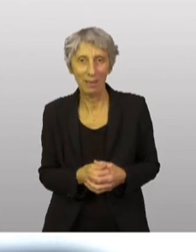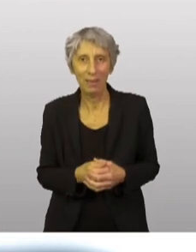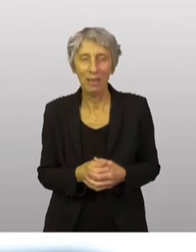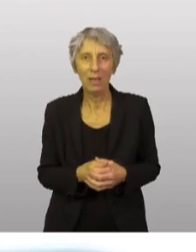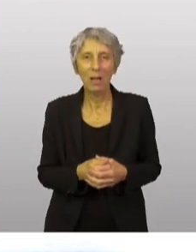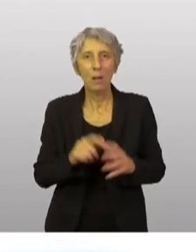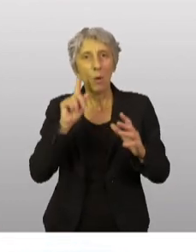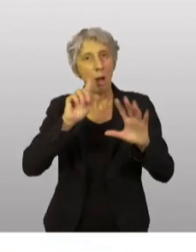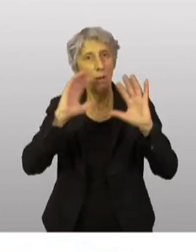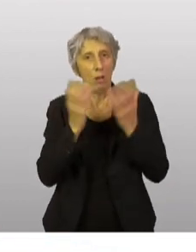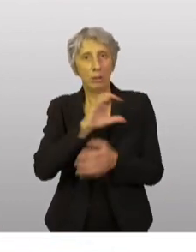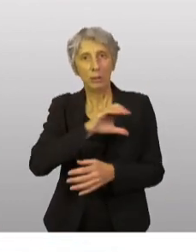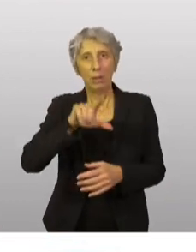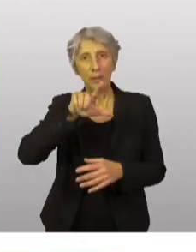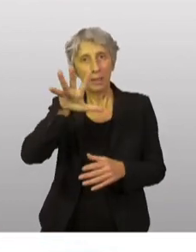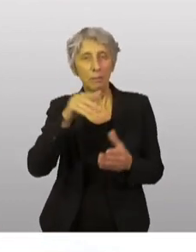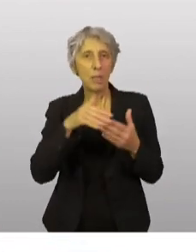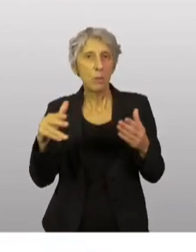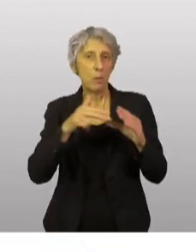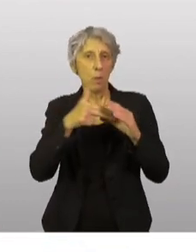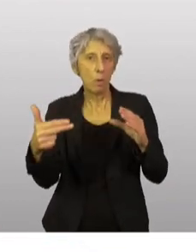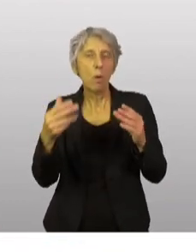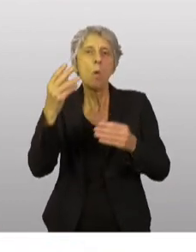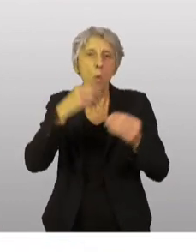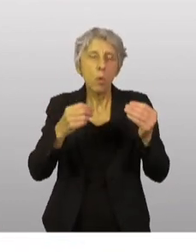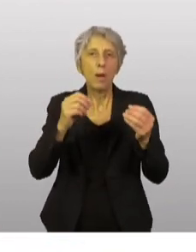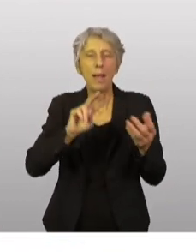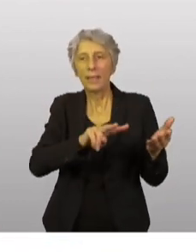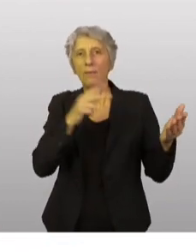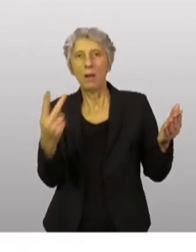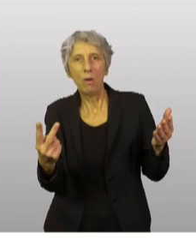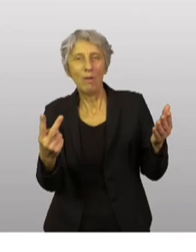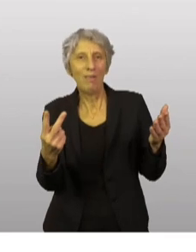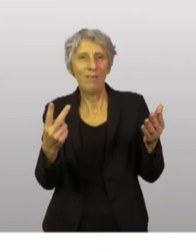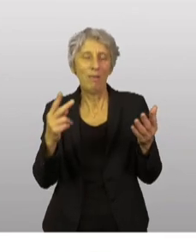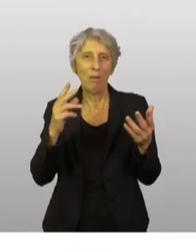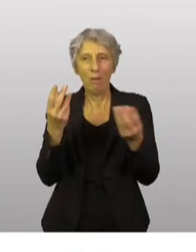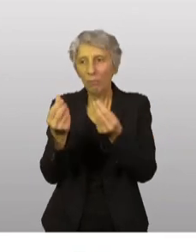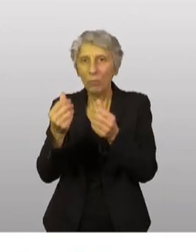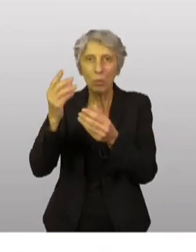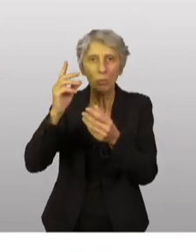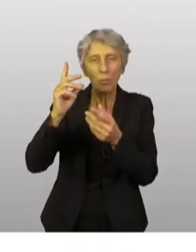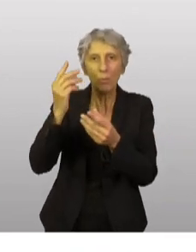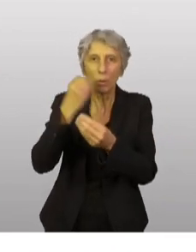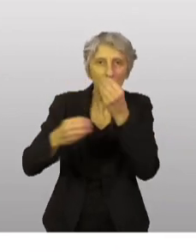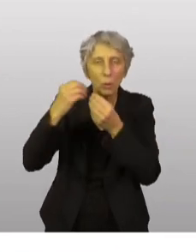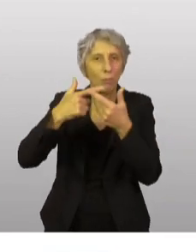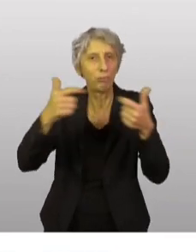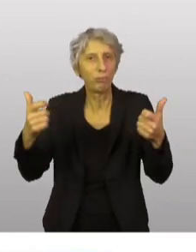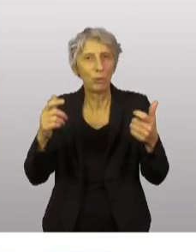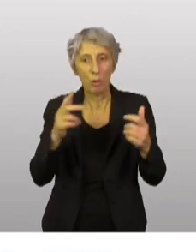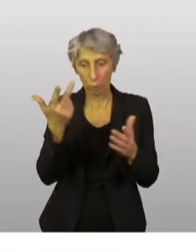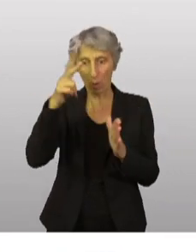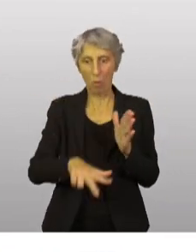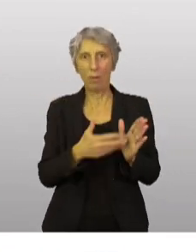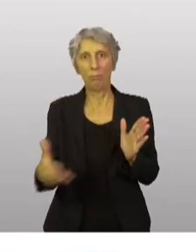allons apporter ces 125 millions d'euros, au leur équivalent en nature, en trois mois, entre maintenant et la fin mars. Au-delà de